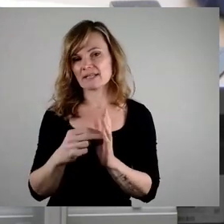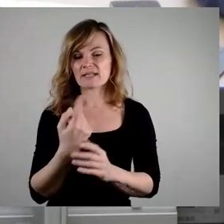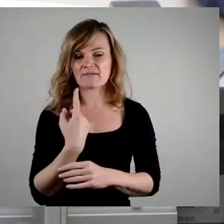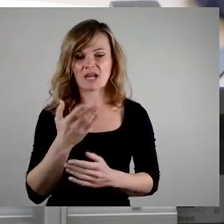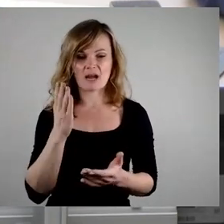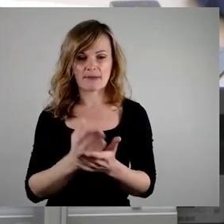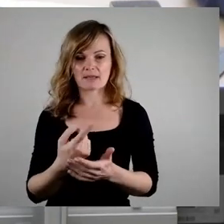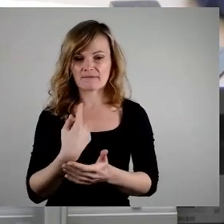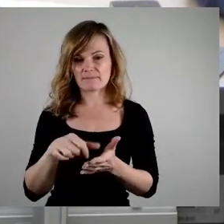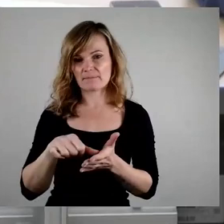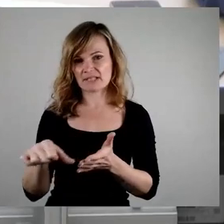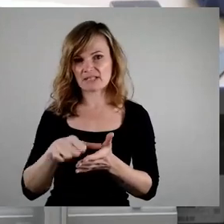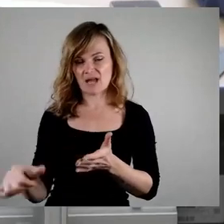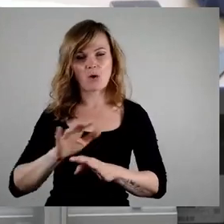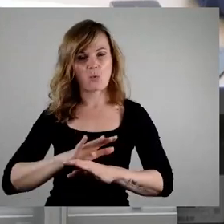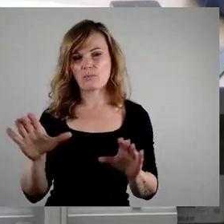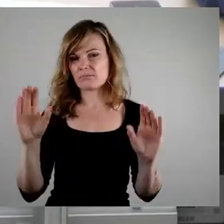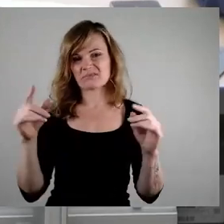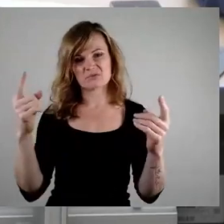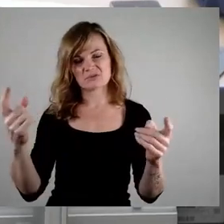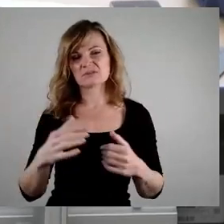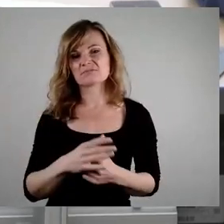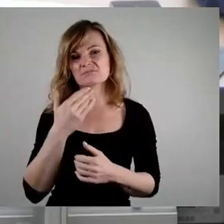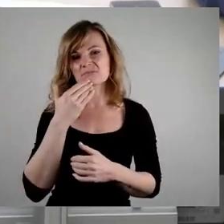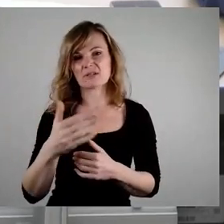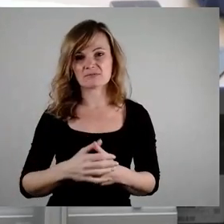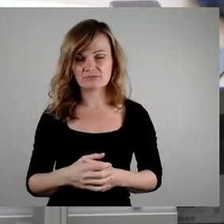ist und ungenutzt rumsteht. Dankeschön.